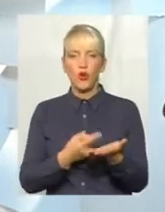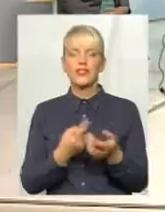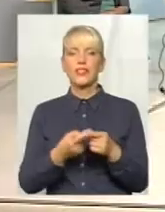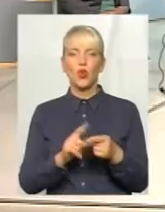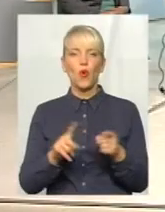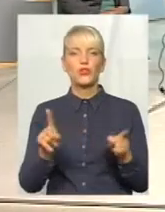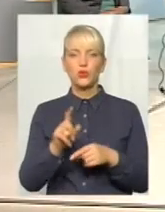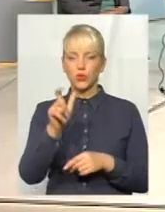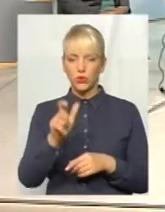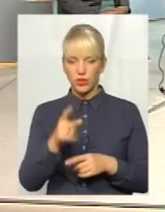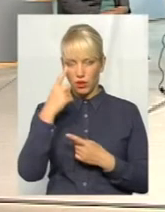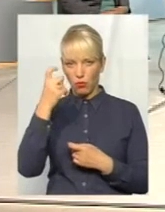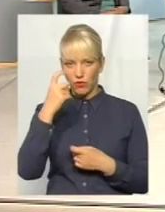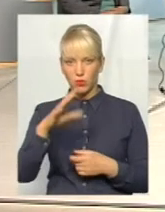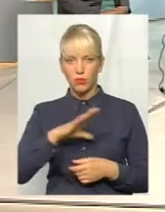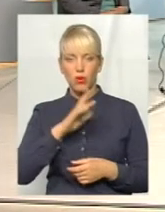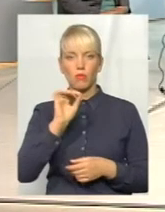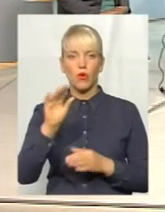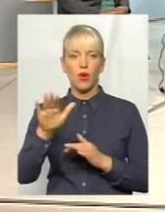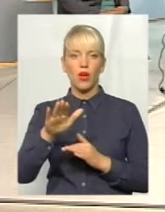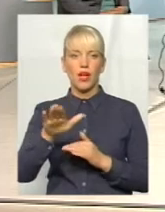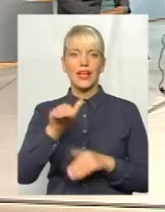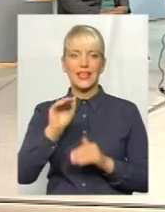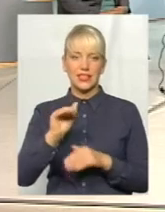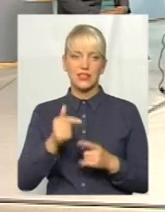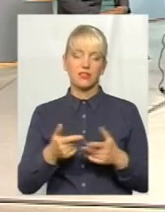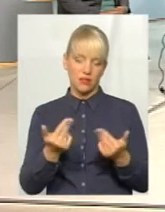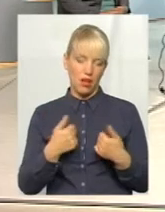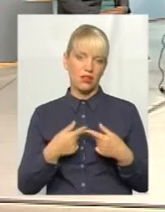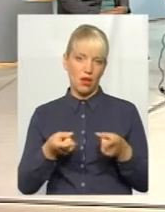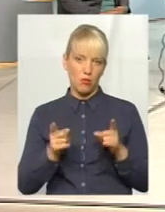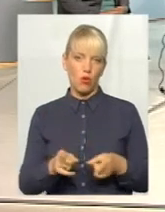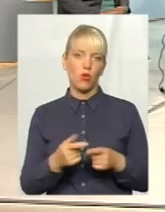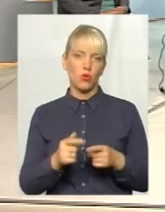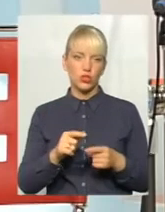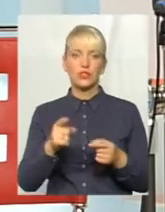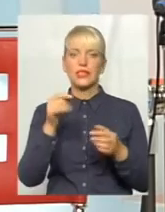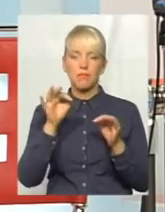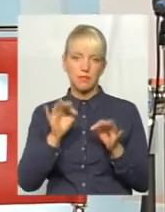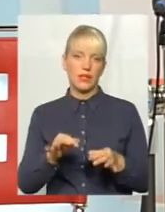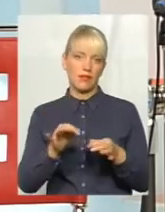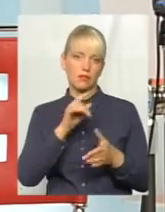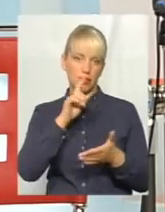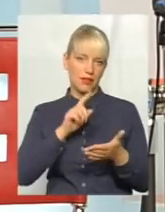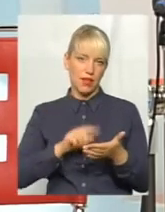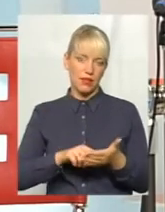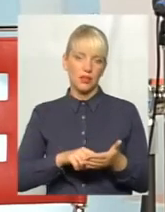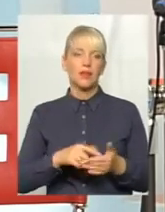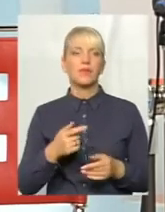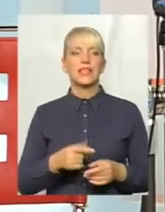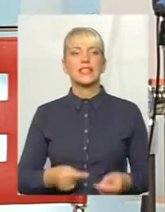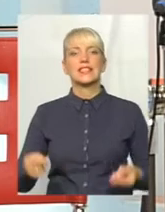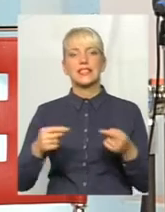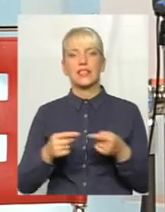людину все ж таки повідомляли про кредит. Так, звичайно, поводжуюсь, слушне запитання. Згідно